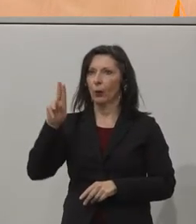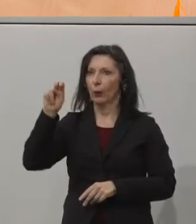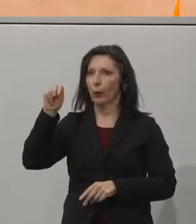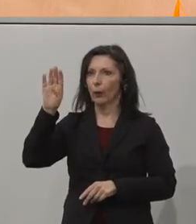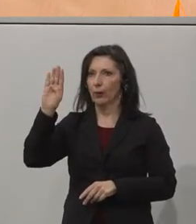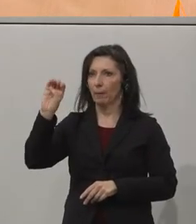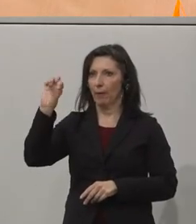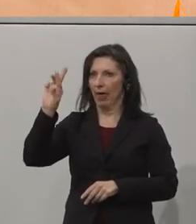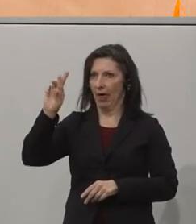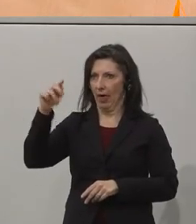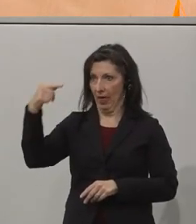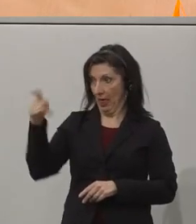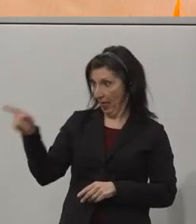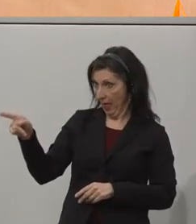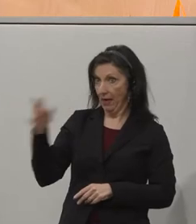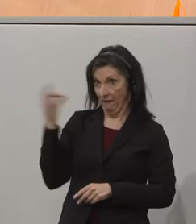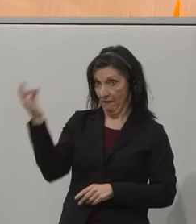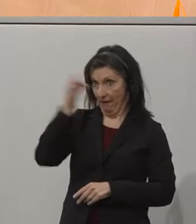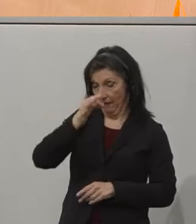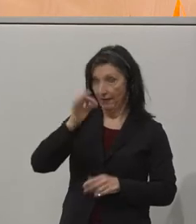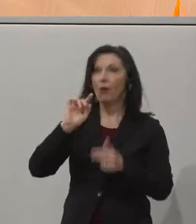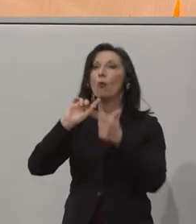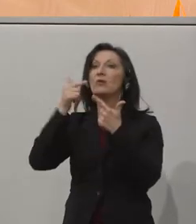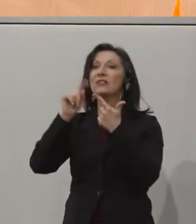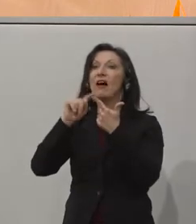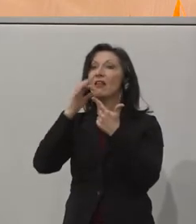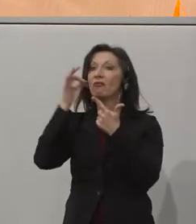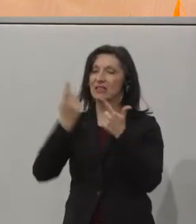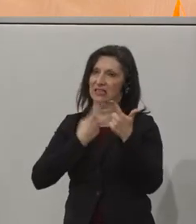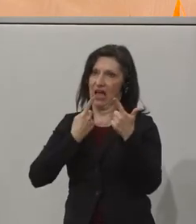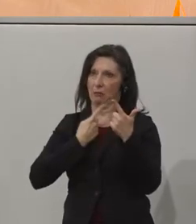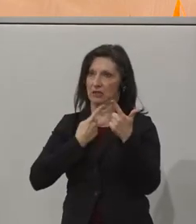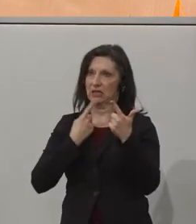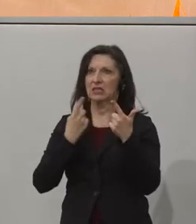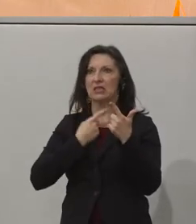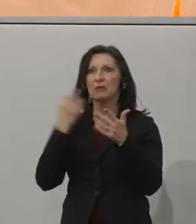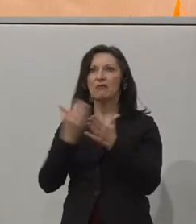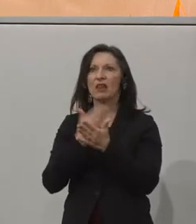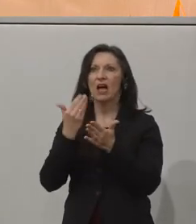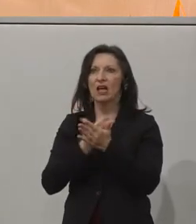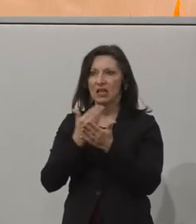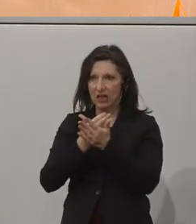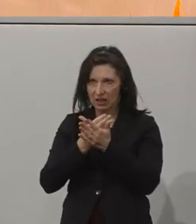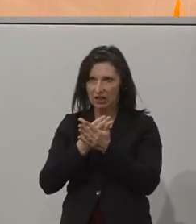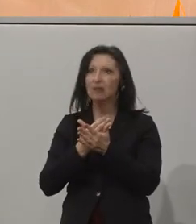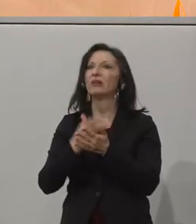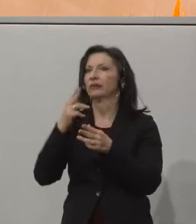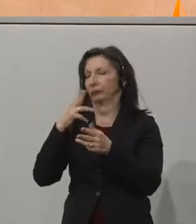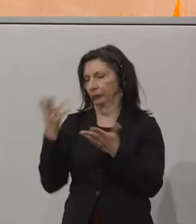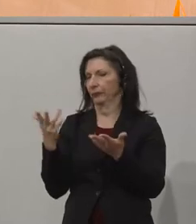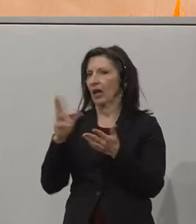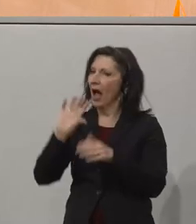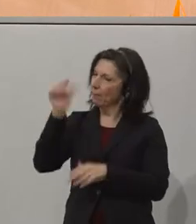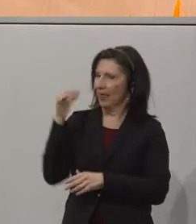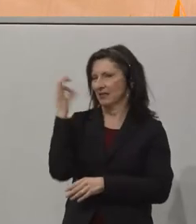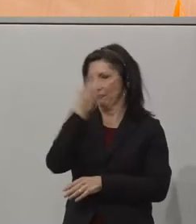Pult hier freimachen. Und die zweite Frage kommt dann von mir als Vertretung für eine weitere Politikerin. Aber zuerst einmal die erste